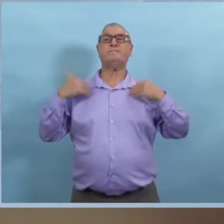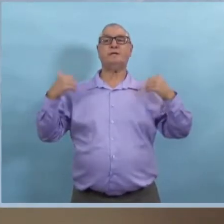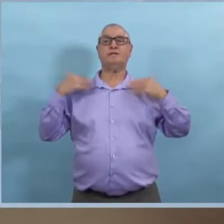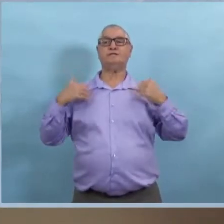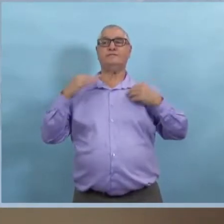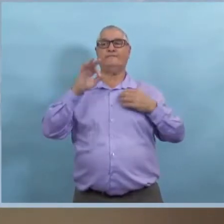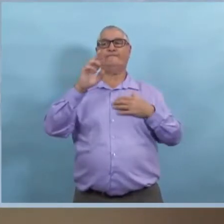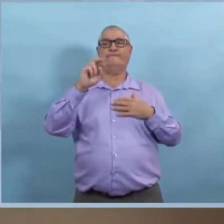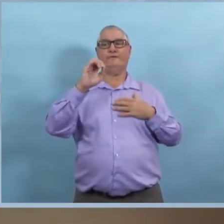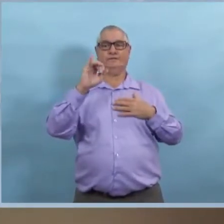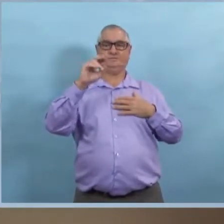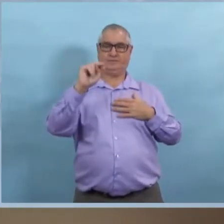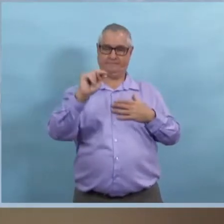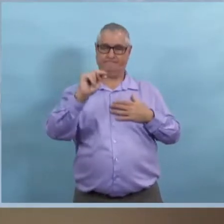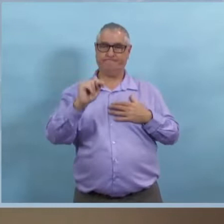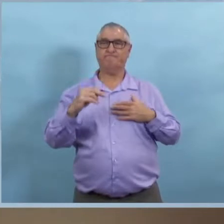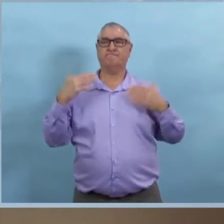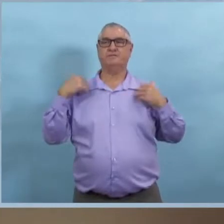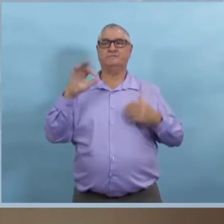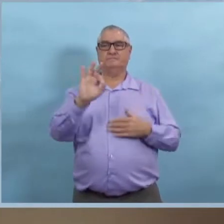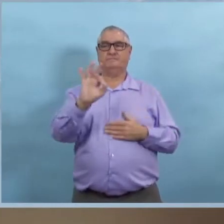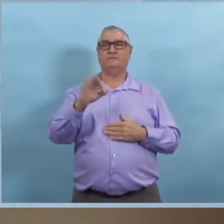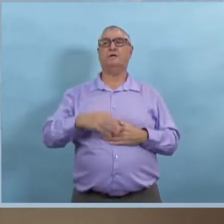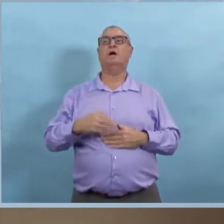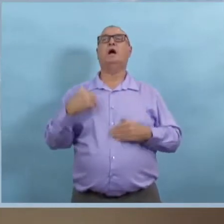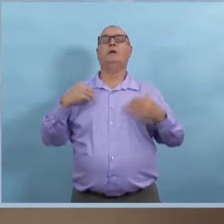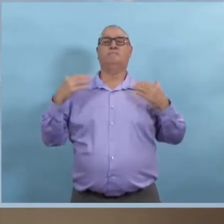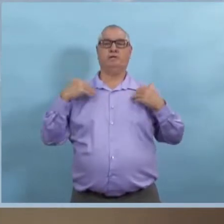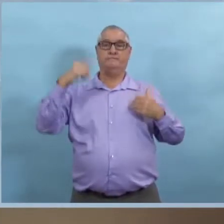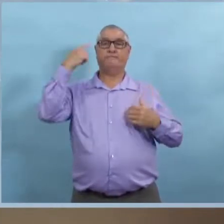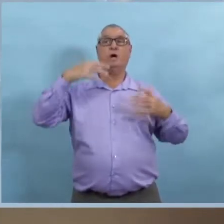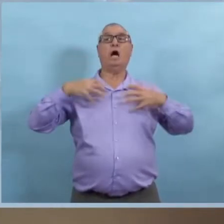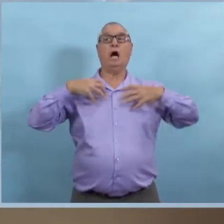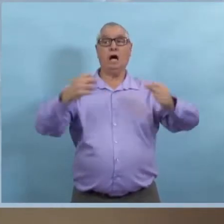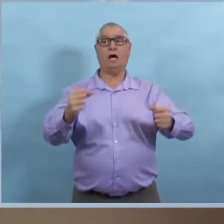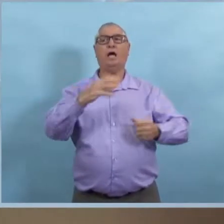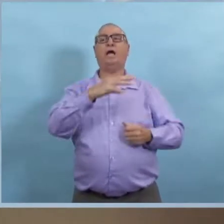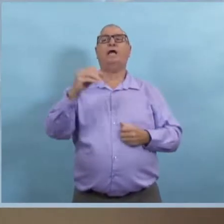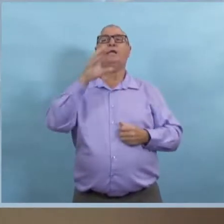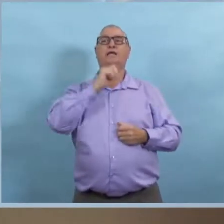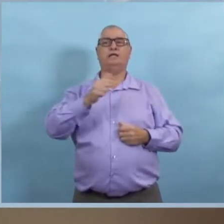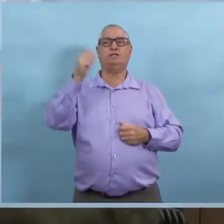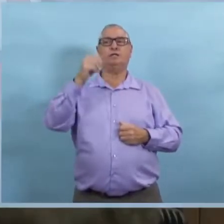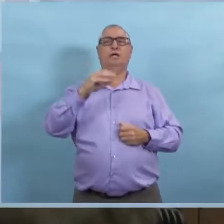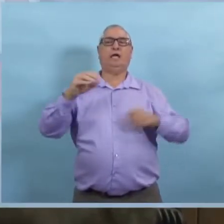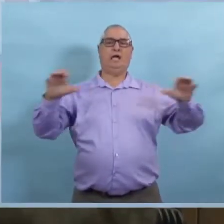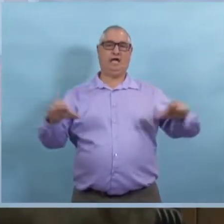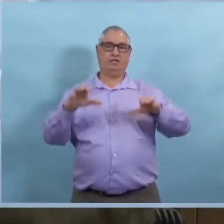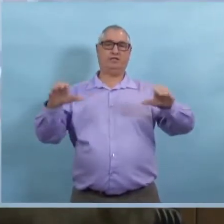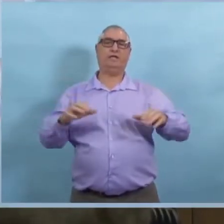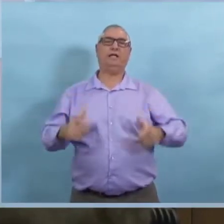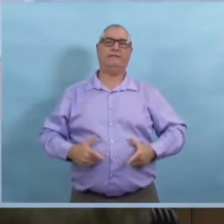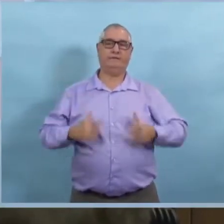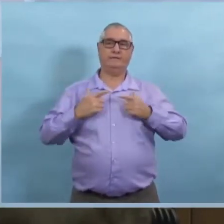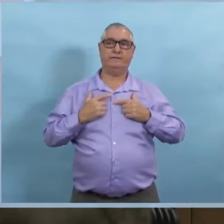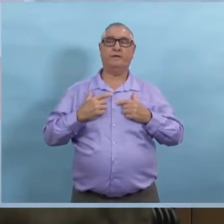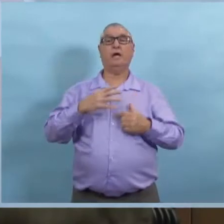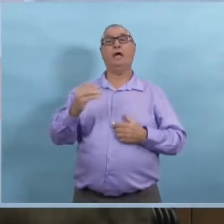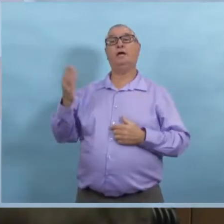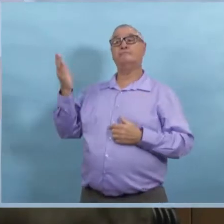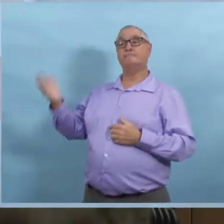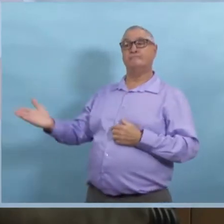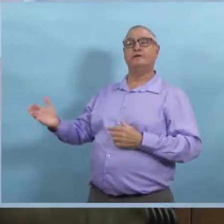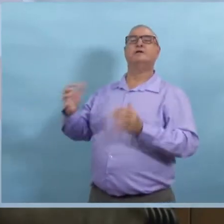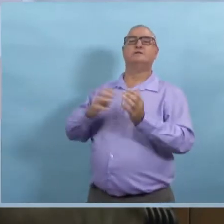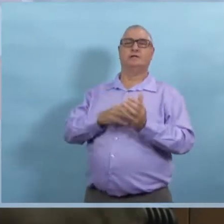Bonjour tout le monde, je suis Cameron Friesen, le ministre de la Santé, des aînés et de la vie active de la province du Manitoba. Et je suis ici avec le Dr Brent